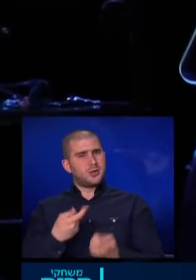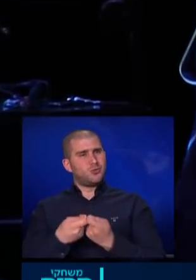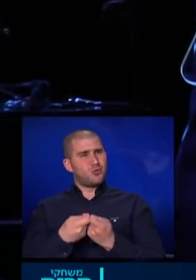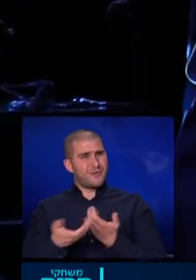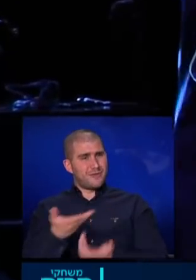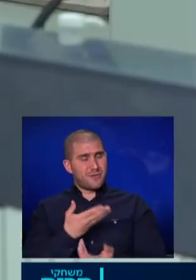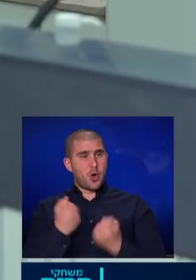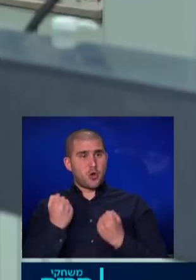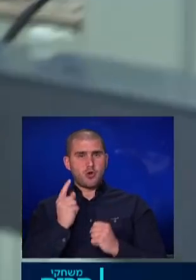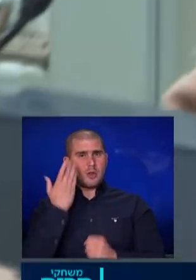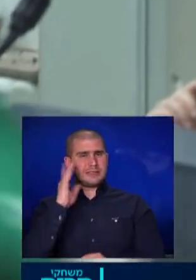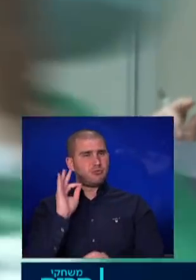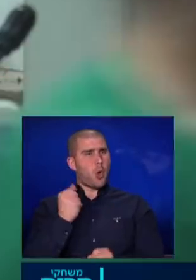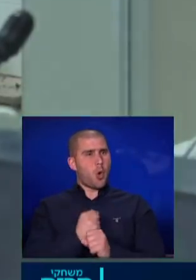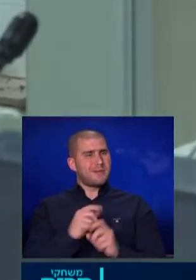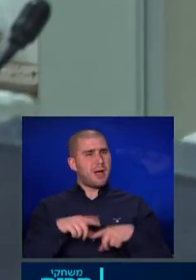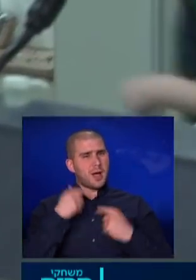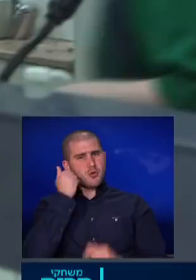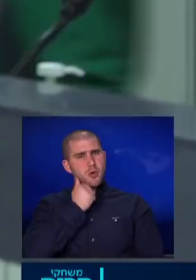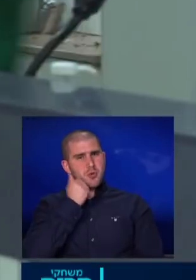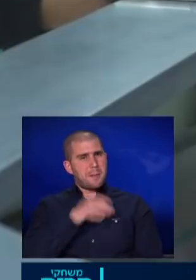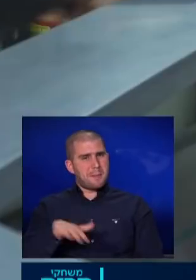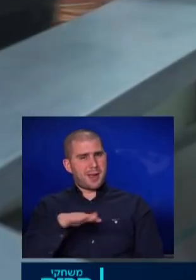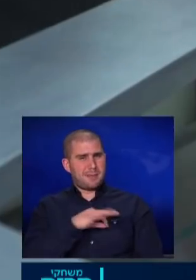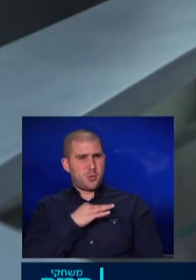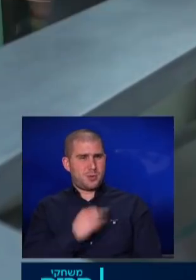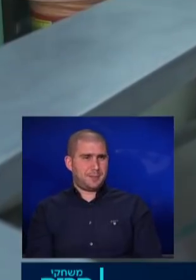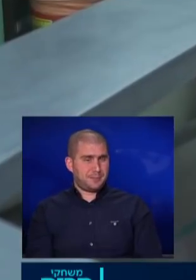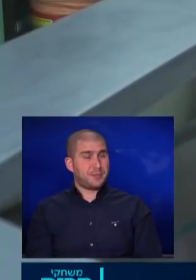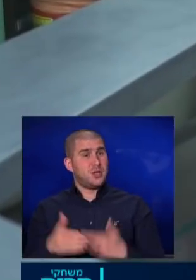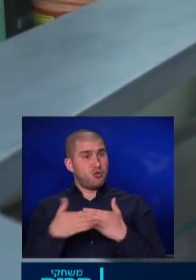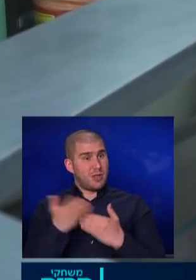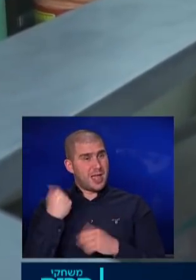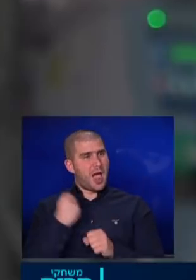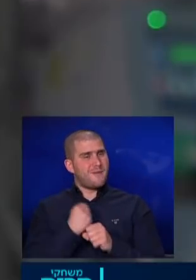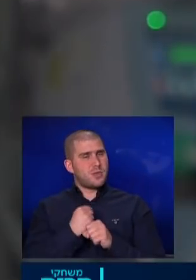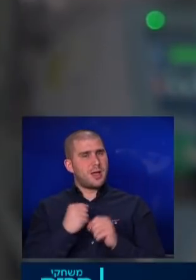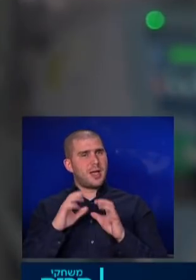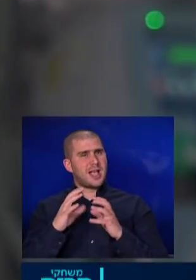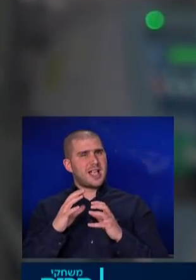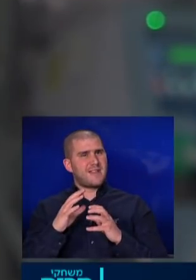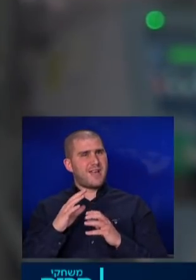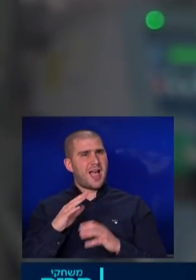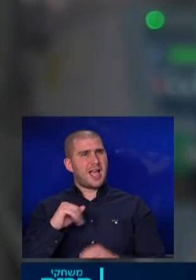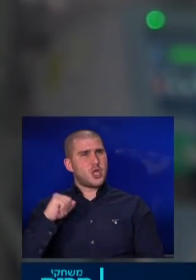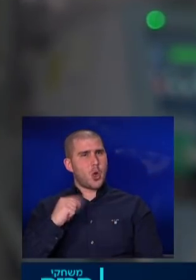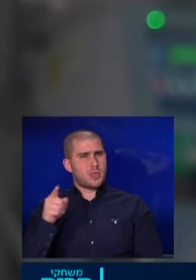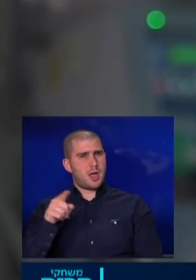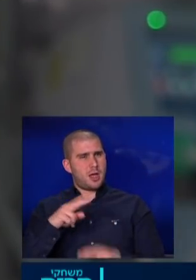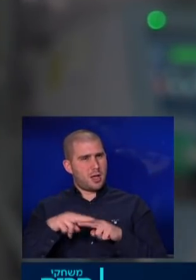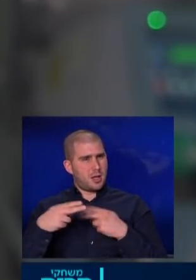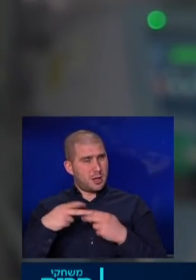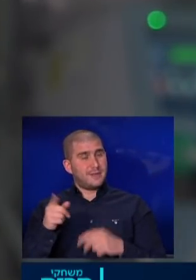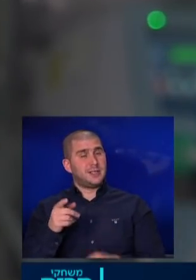שאיננו זר עבור העובדים שחיים את מערכת הבריאות יום יום אשתי היה לעבודה בכפר יונה ואשתי